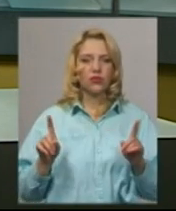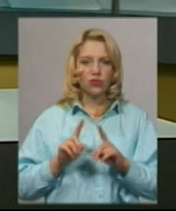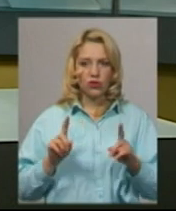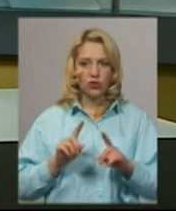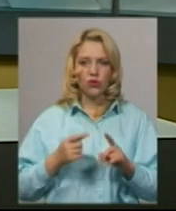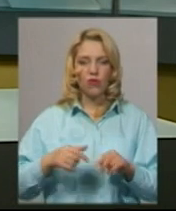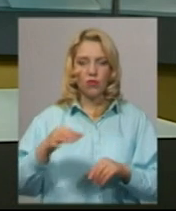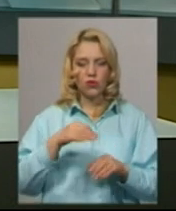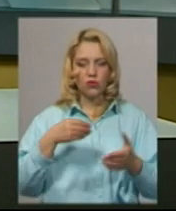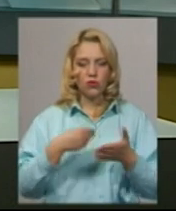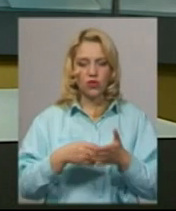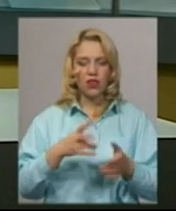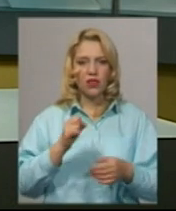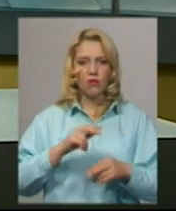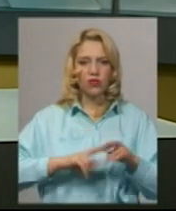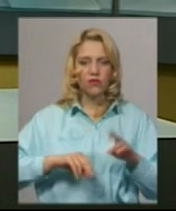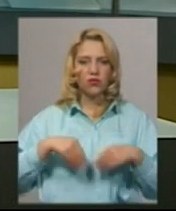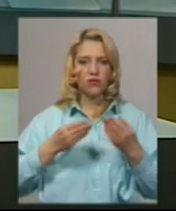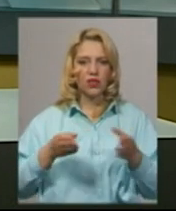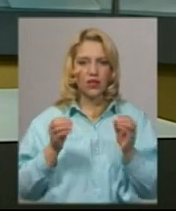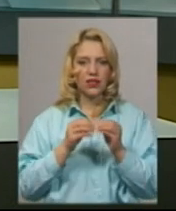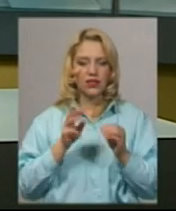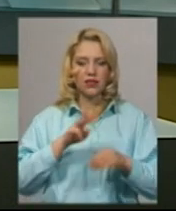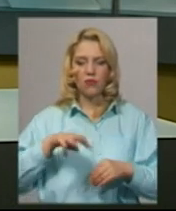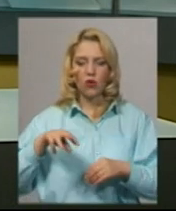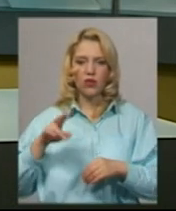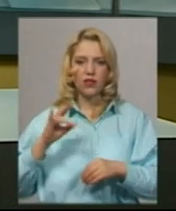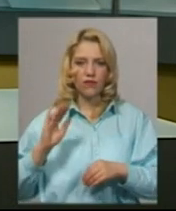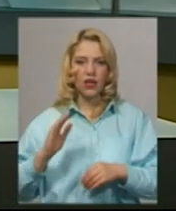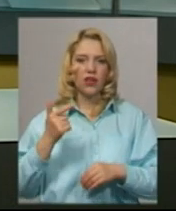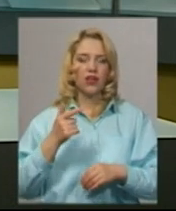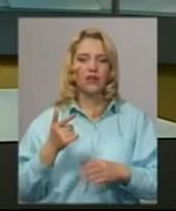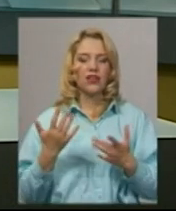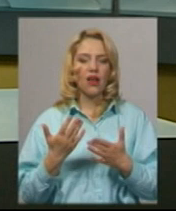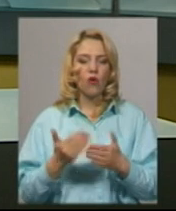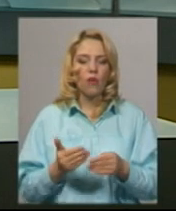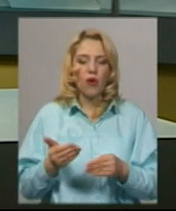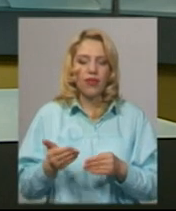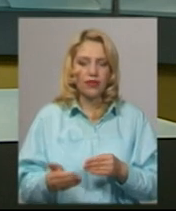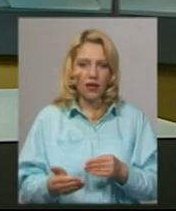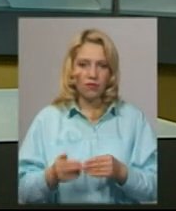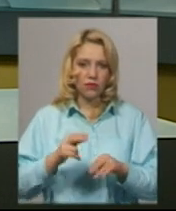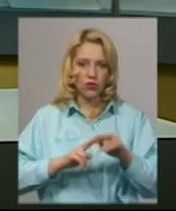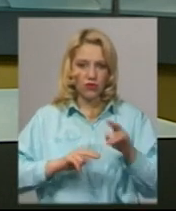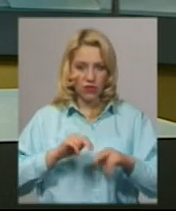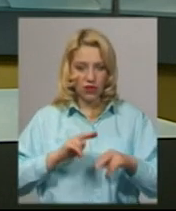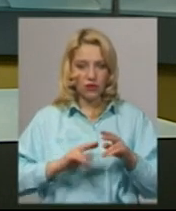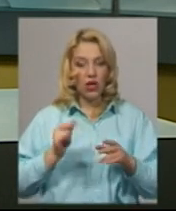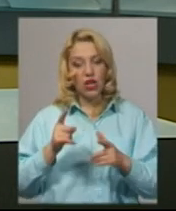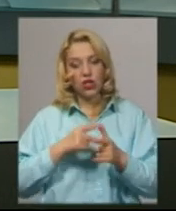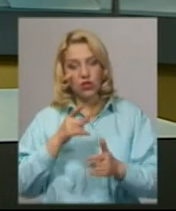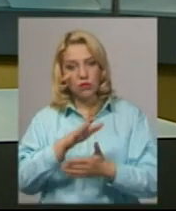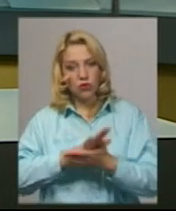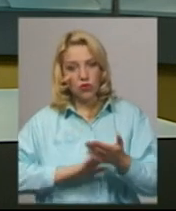обласного бюджету на будівництво дали 10 мільйонів гривень. На якому етапі будівництво дитячої лікарні та чи продовжили ремонтні роботи,